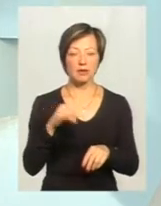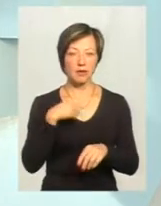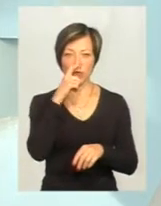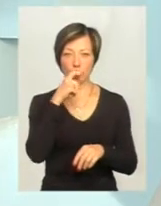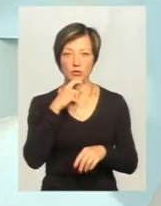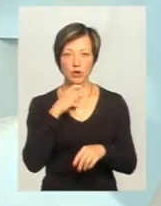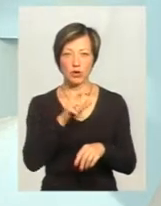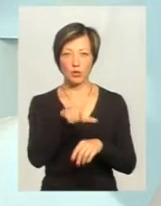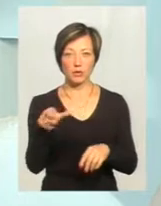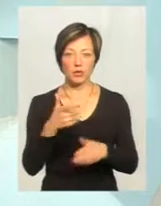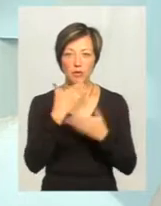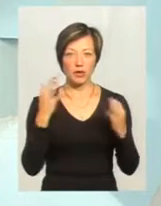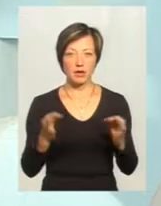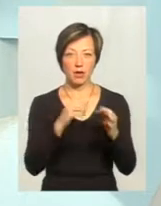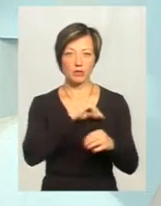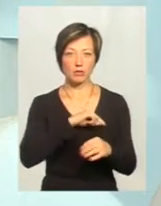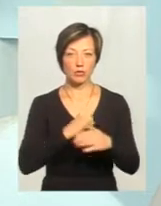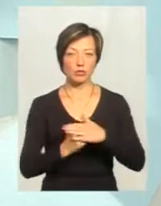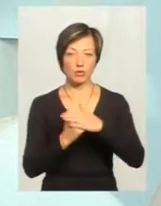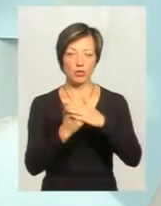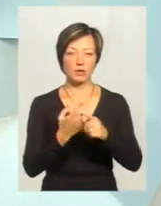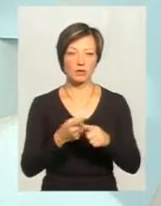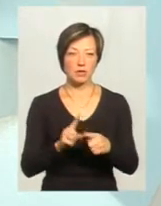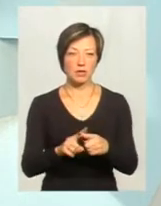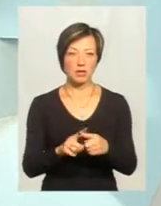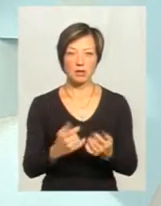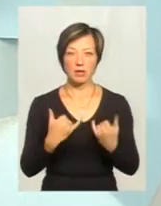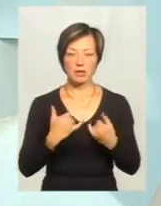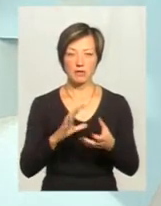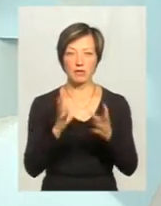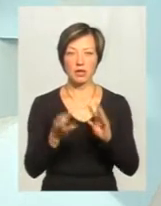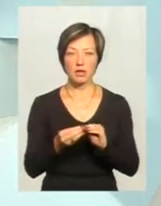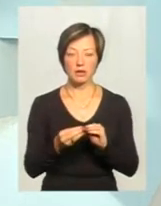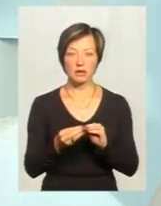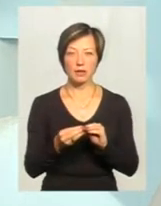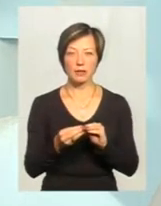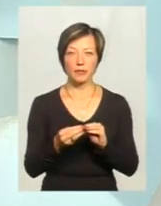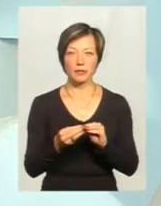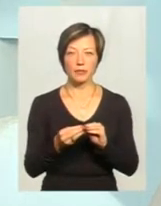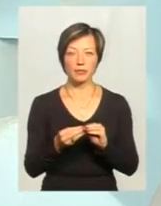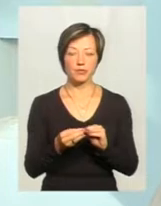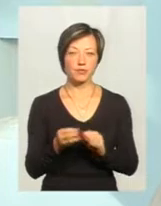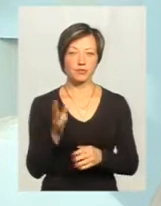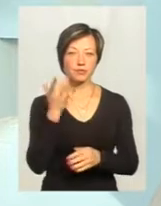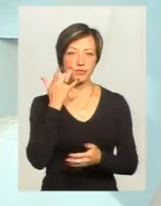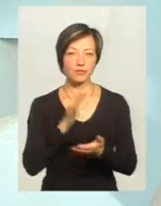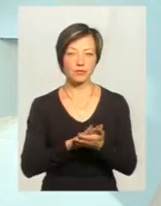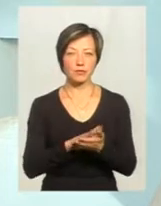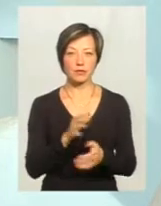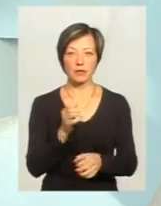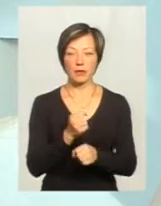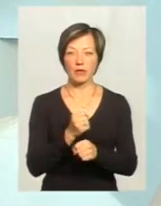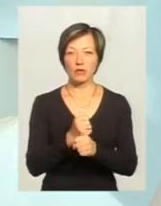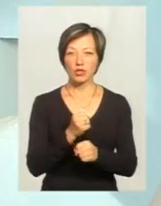люди взагалі не мають ніяких моральних устоїв, це, ну, як на мене, це взагалі, скажімо, дуже аморальний вчинок вбити